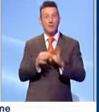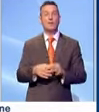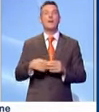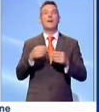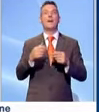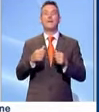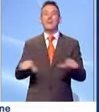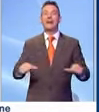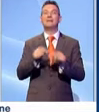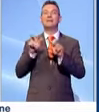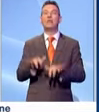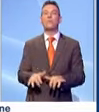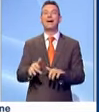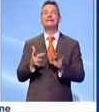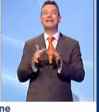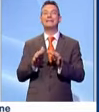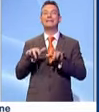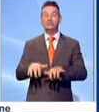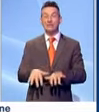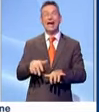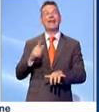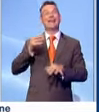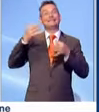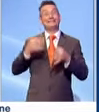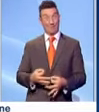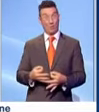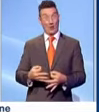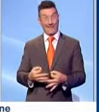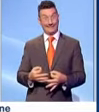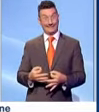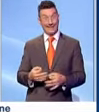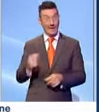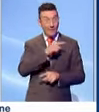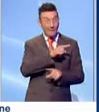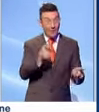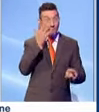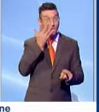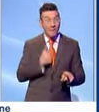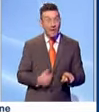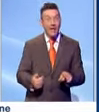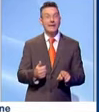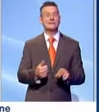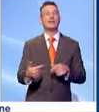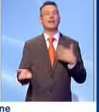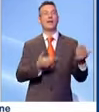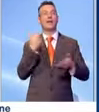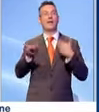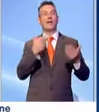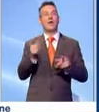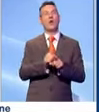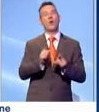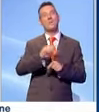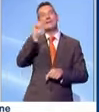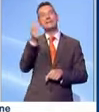digitale per essere in sicurezza. E voi volete proiettare un bricolage all'italiana nel